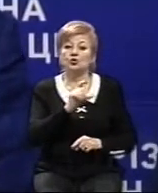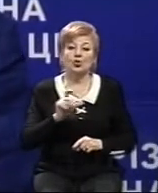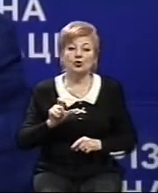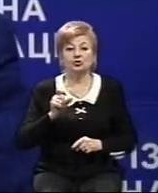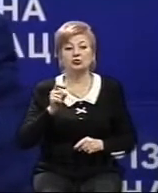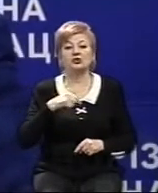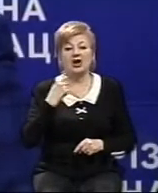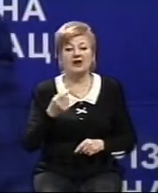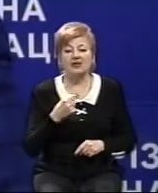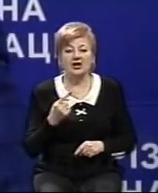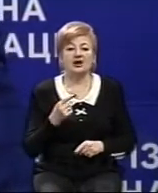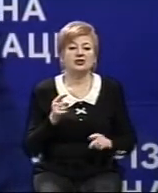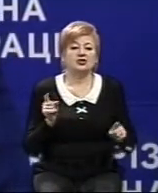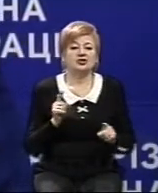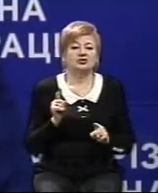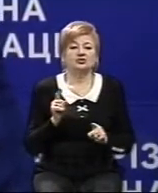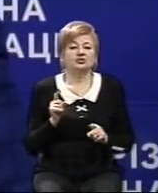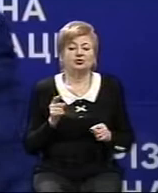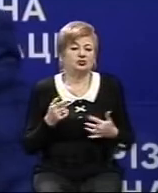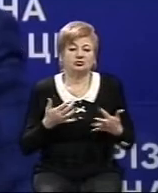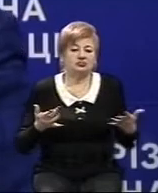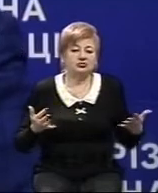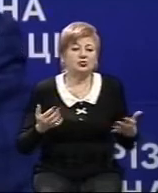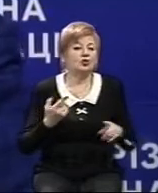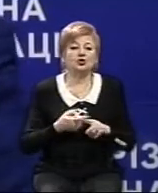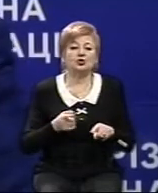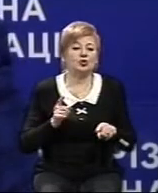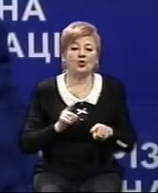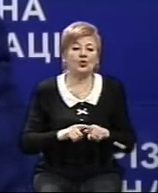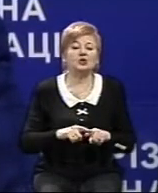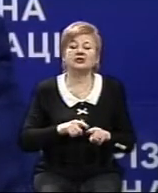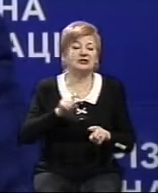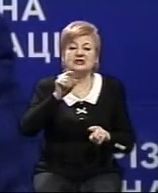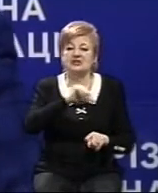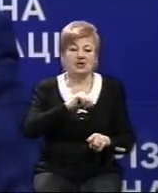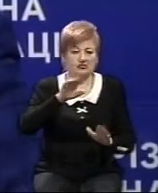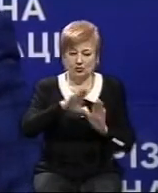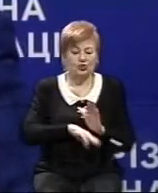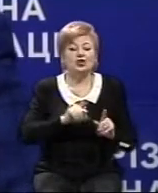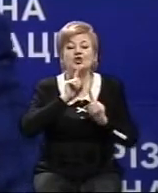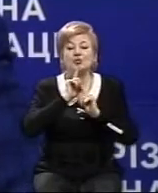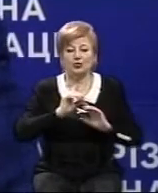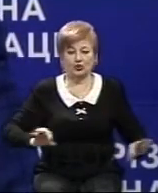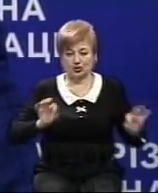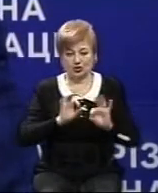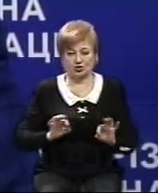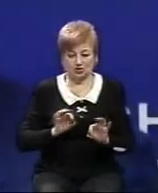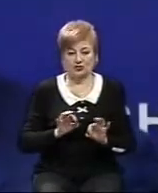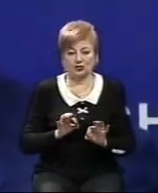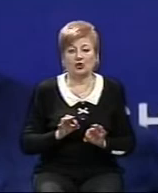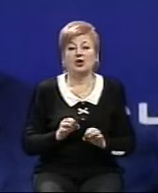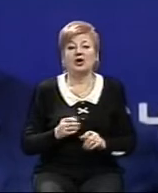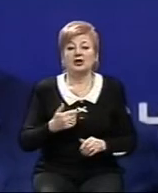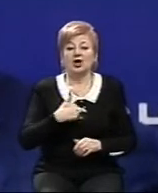вилучення майна і все інше. Це в законі прописано, але це найхудший варіант. Цього не буде і на цьому акцентував наш президент.